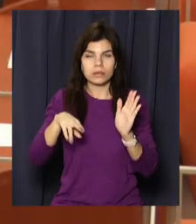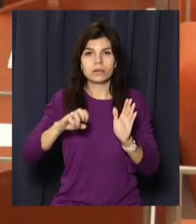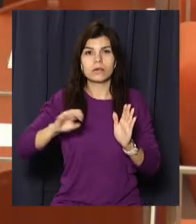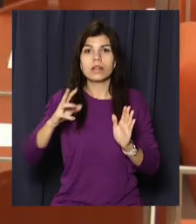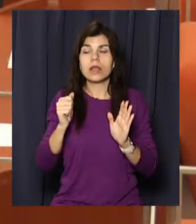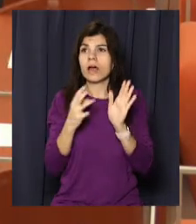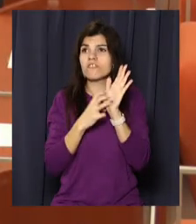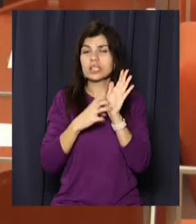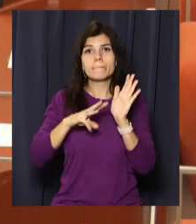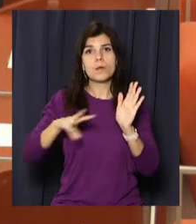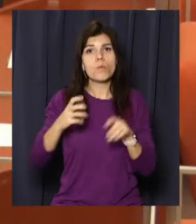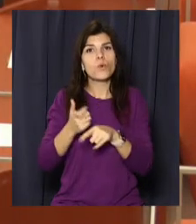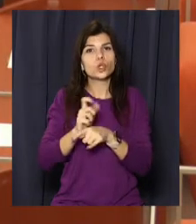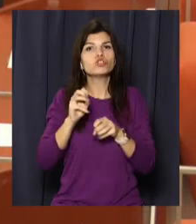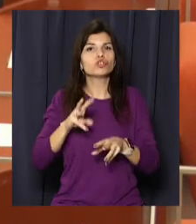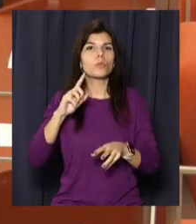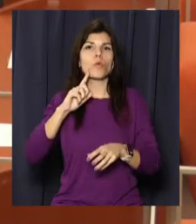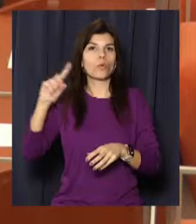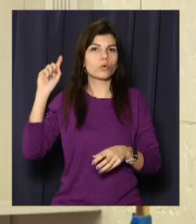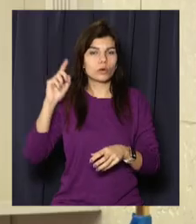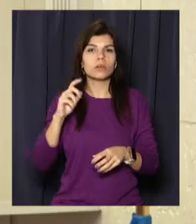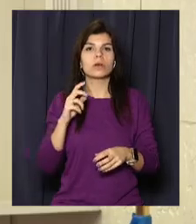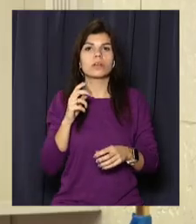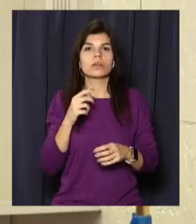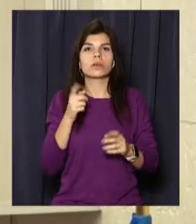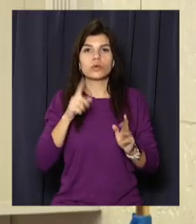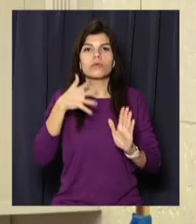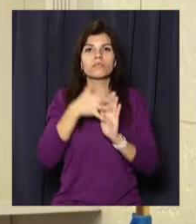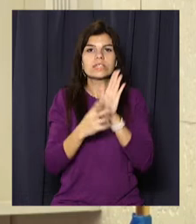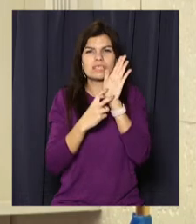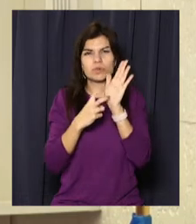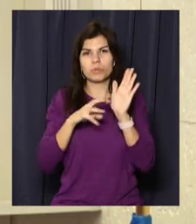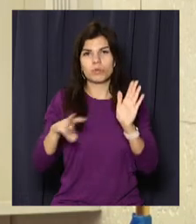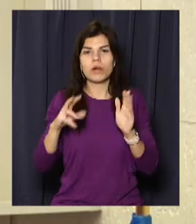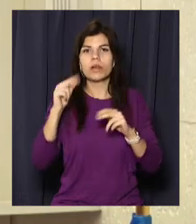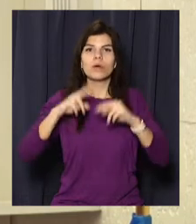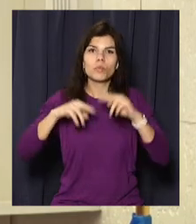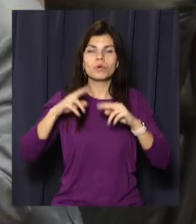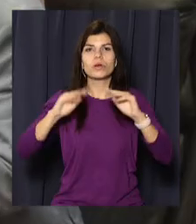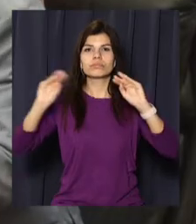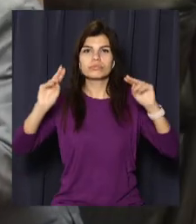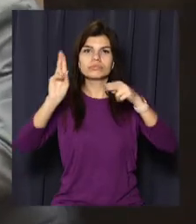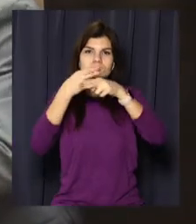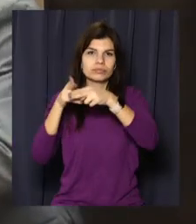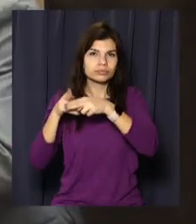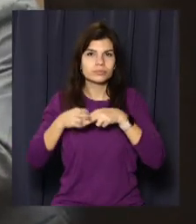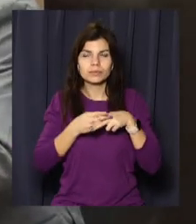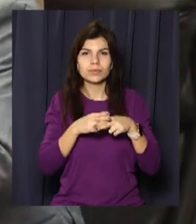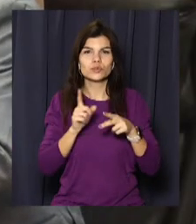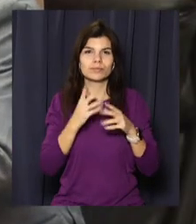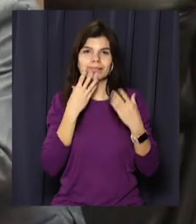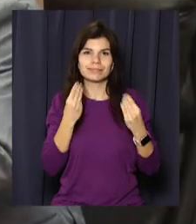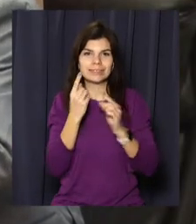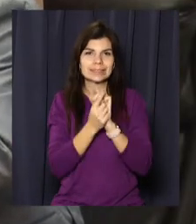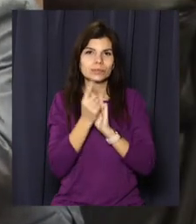мільйонів більше, ніж торік. На 700 мільйонів збільшилися і витрати на капітальне будівництво та благоустрій. Наступного року